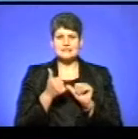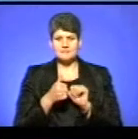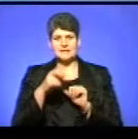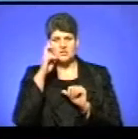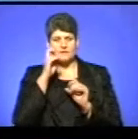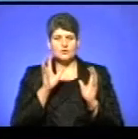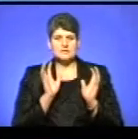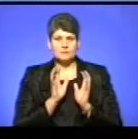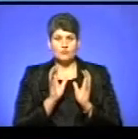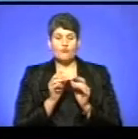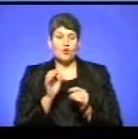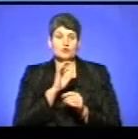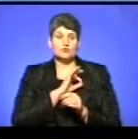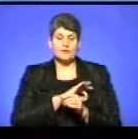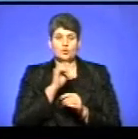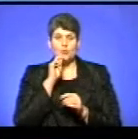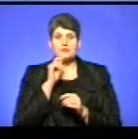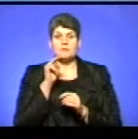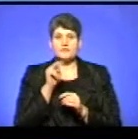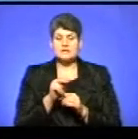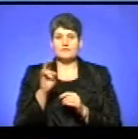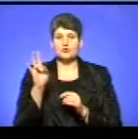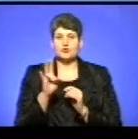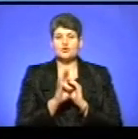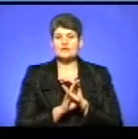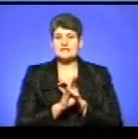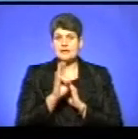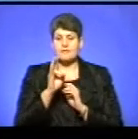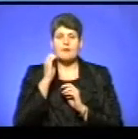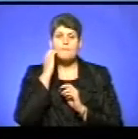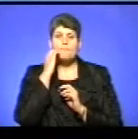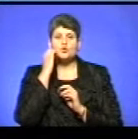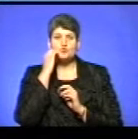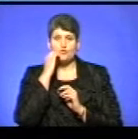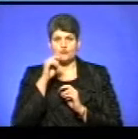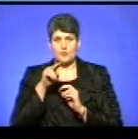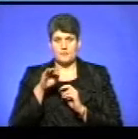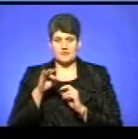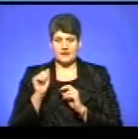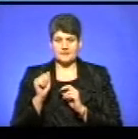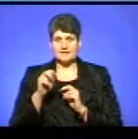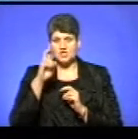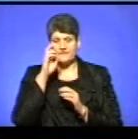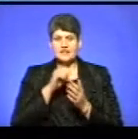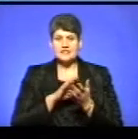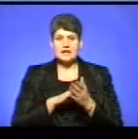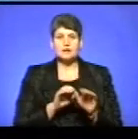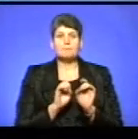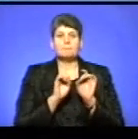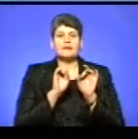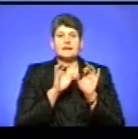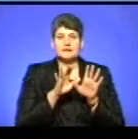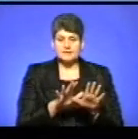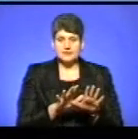заповідника у користуванні Української православної церкви Московського патріархату. Державний реєстратор передав об'єкти у